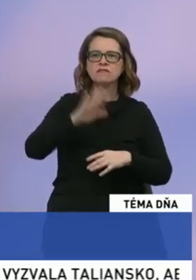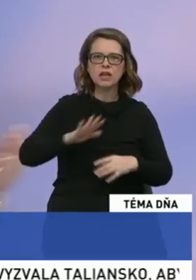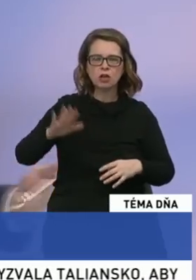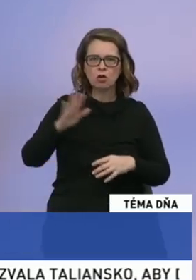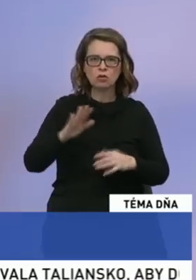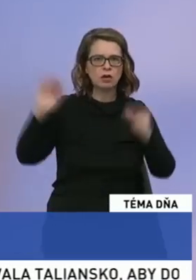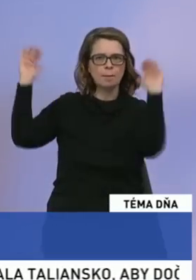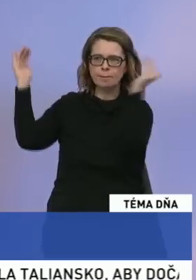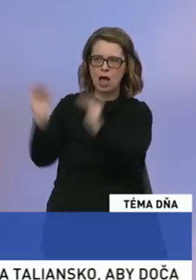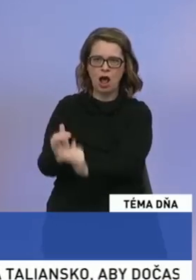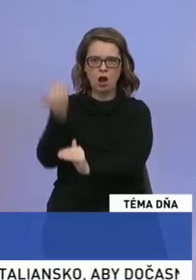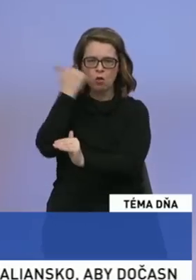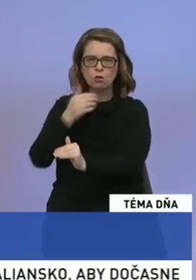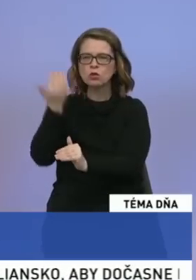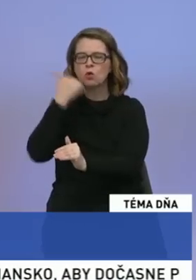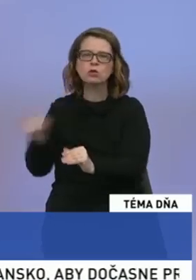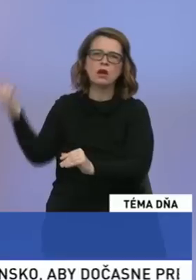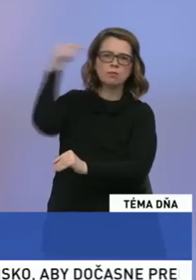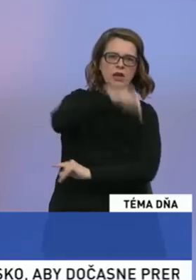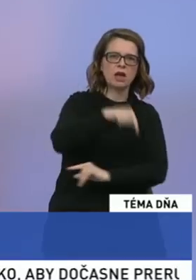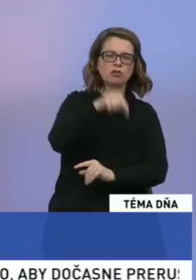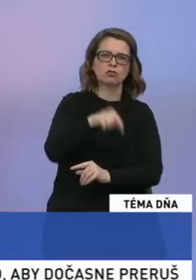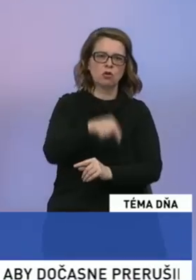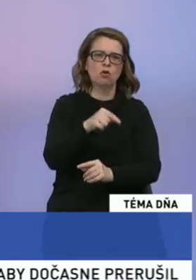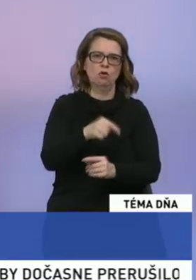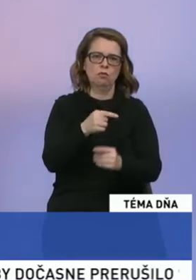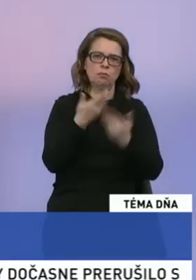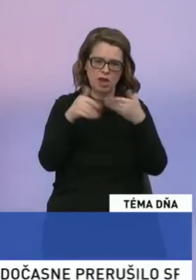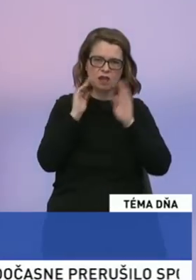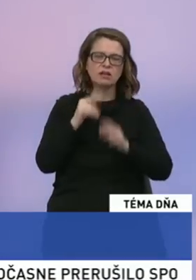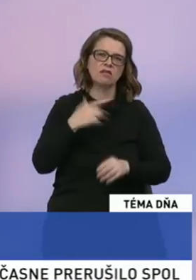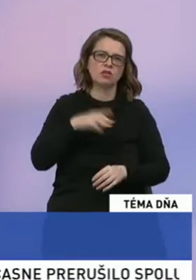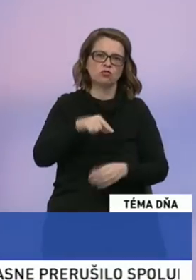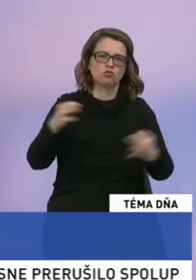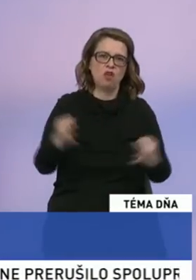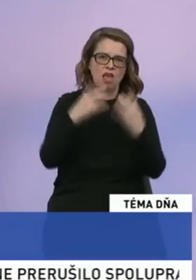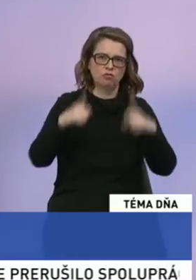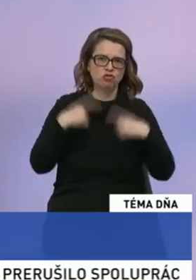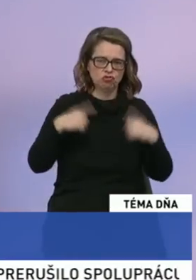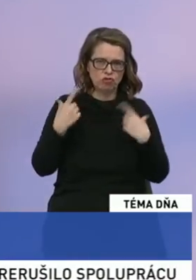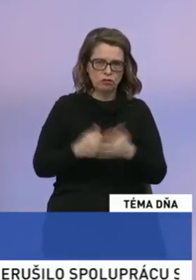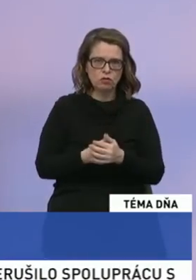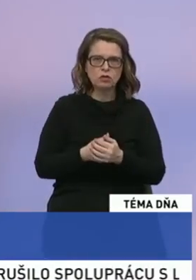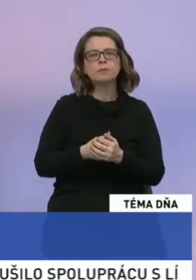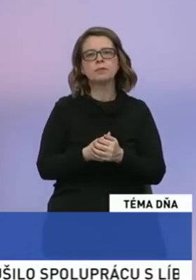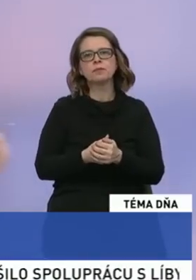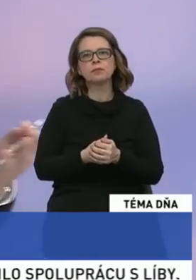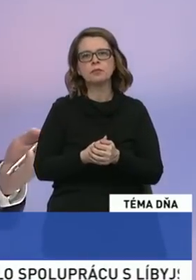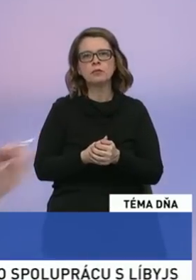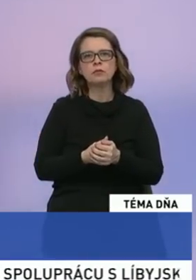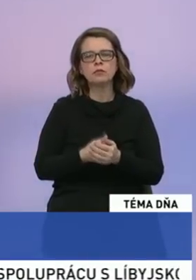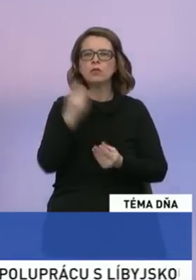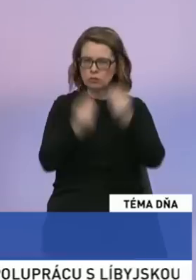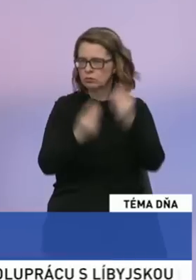vyľudňuje a ľudia prichádzajú za kvalitnejším životom práve do Bratislavy. Skúste si tak